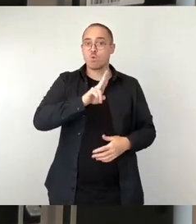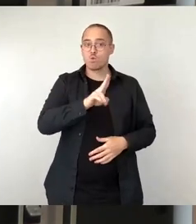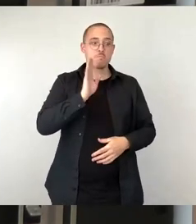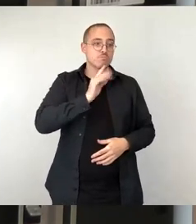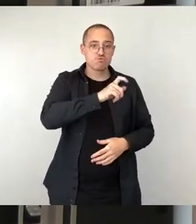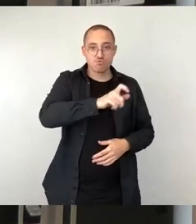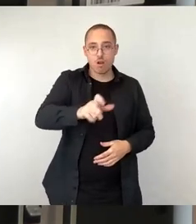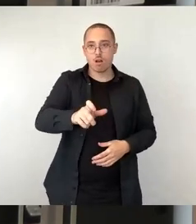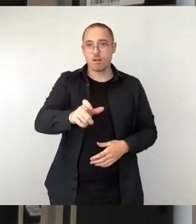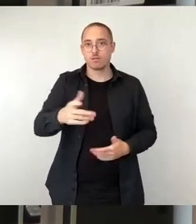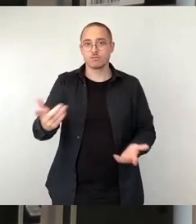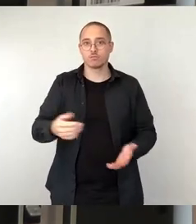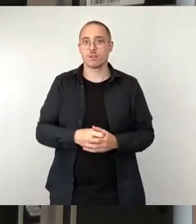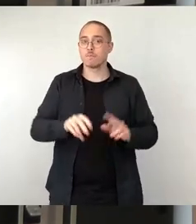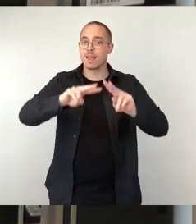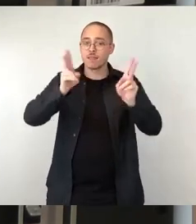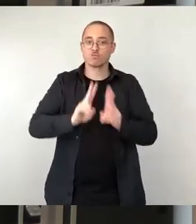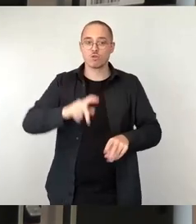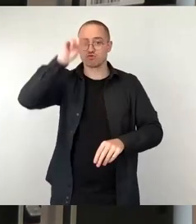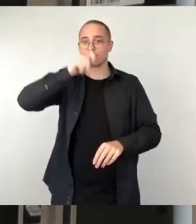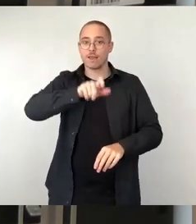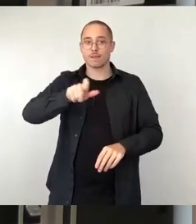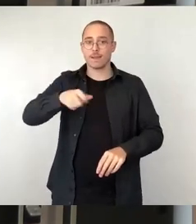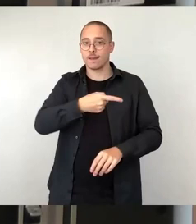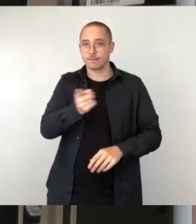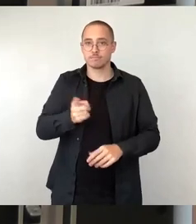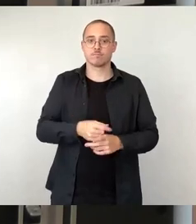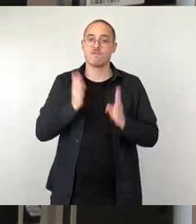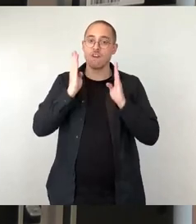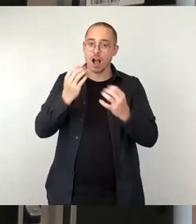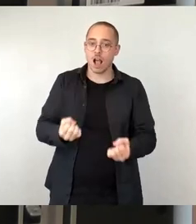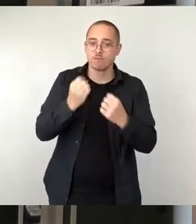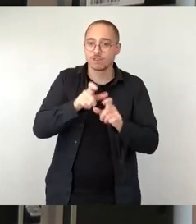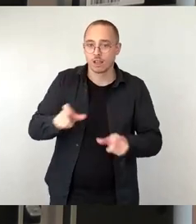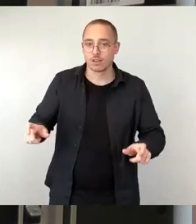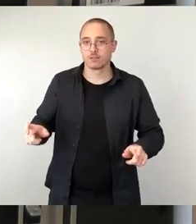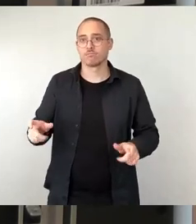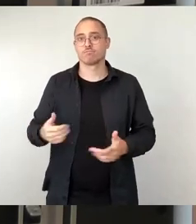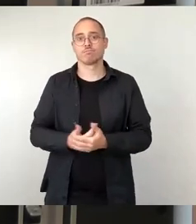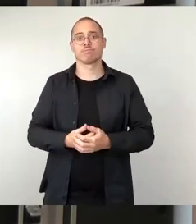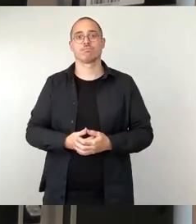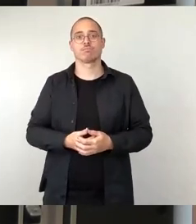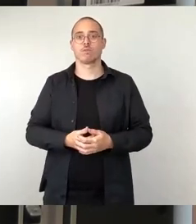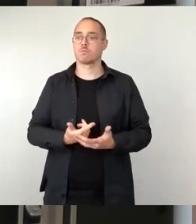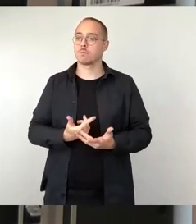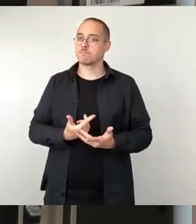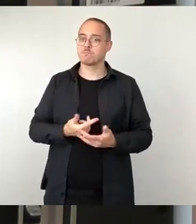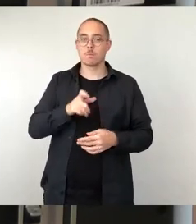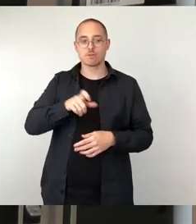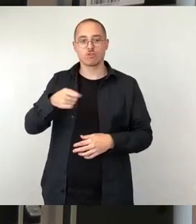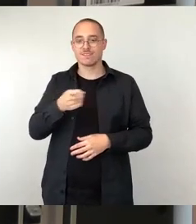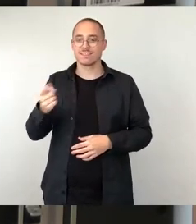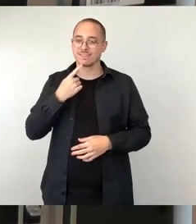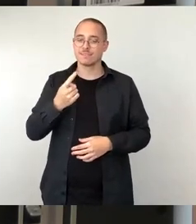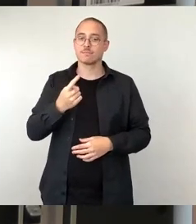genauso international Studierende, Fachkräfte. Das meint auch geduldete Menschen, die hier kein